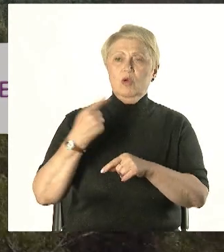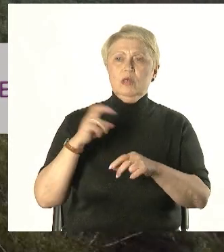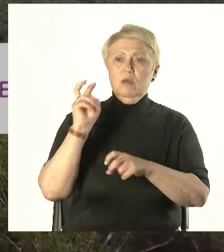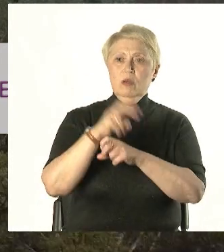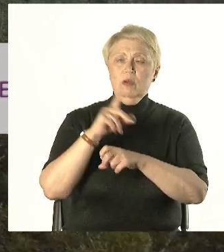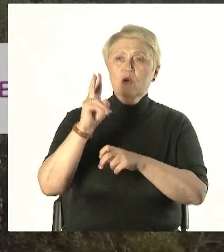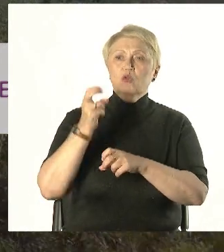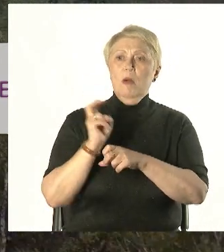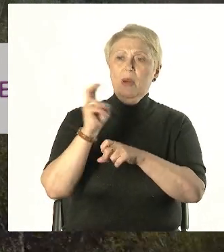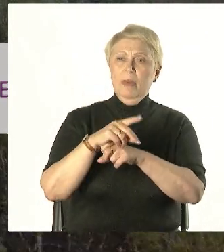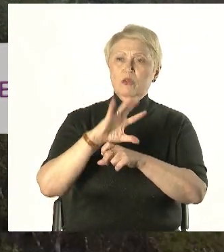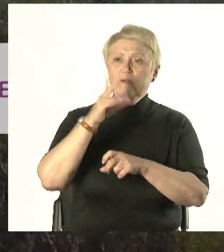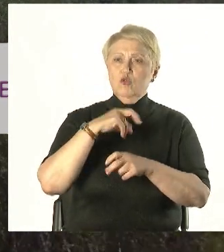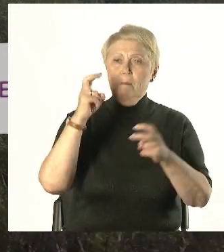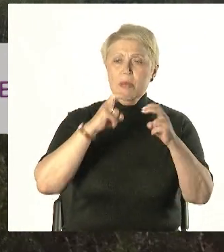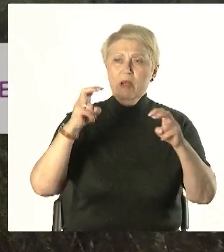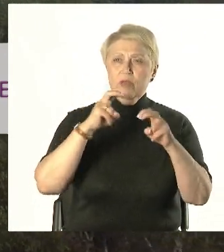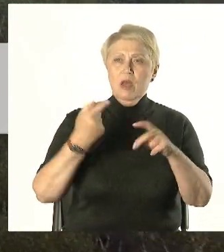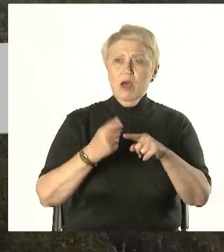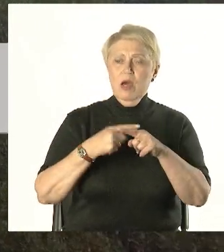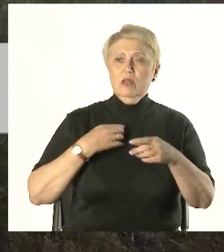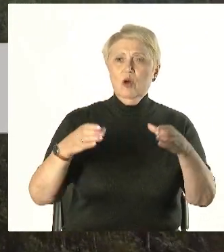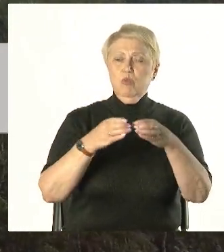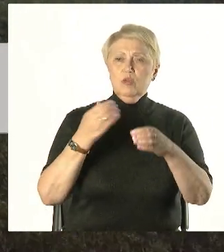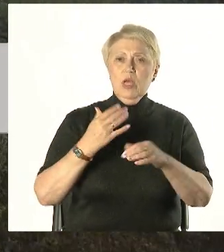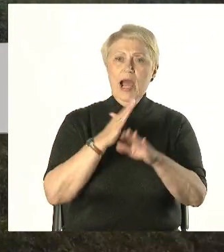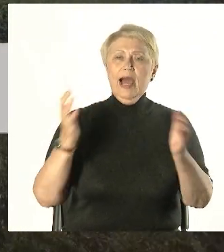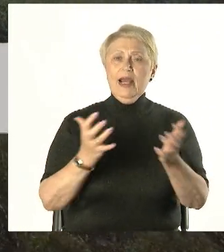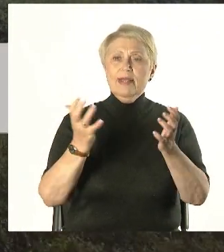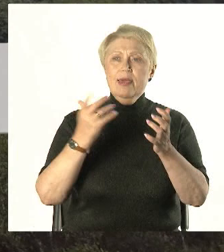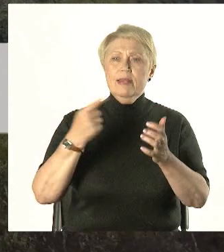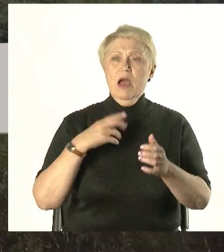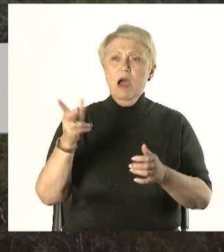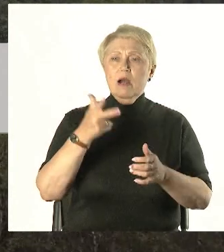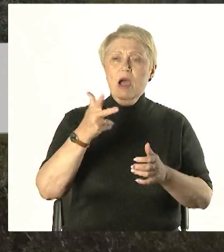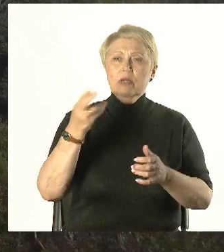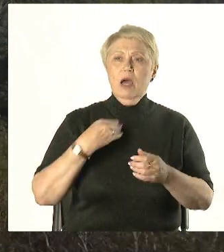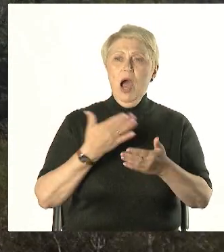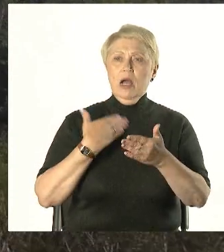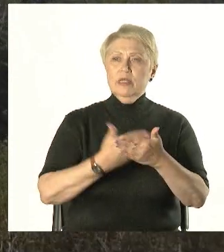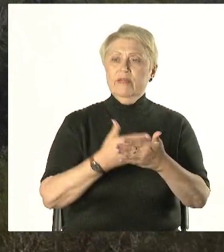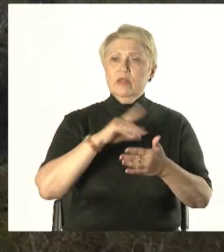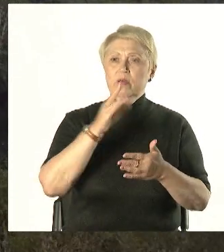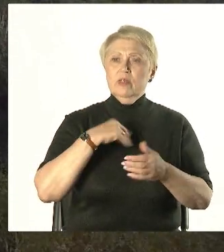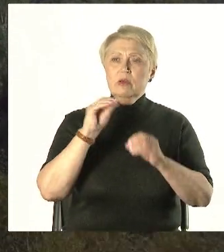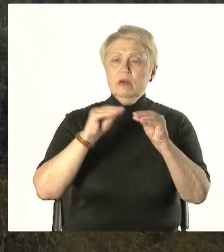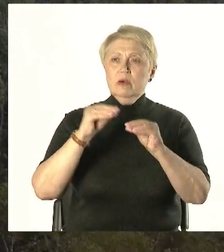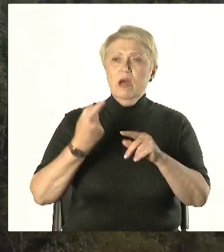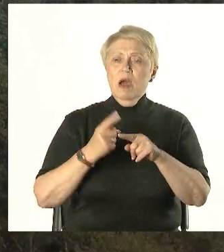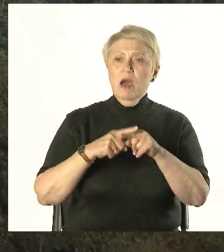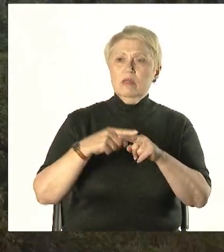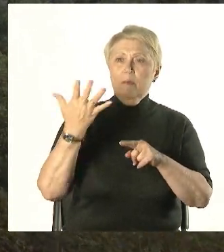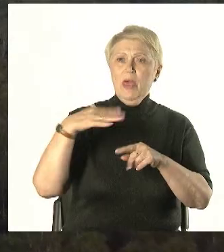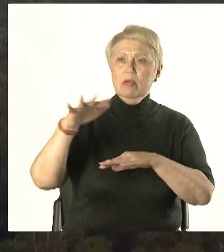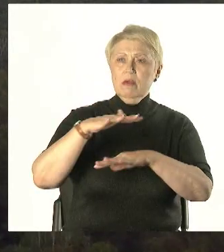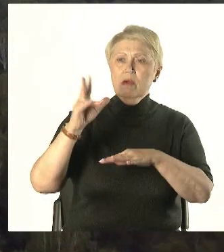попадает, строго проверяют. Пункт хранения радиоактивных отходов находится, как ни парадоксально, в Большихихцирском заповеднике. Пять